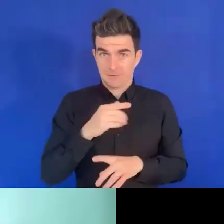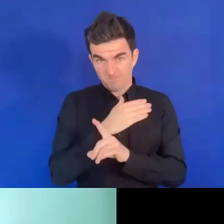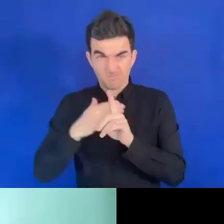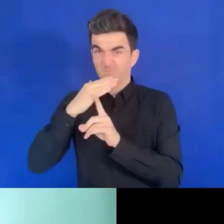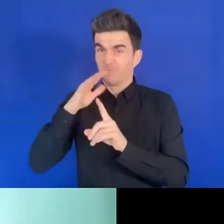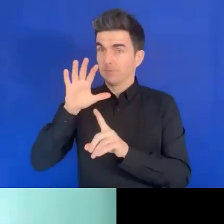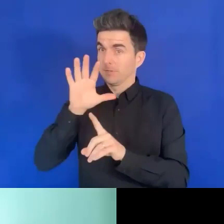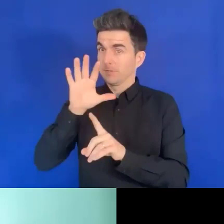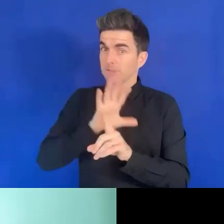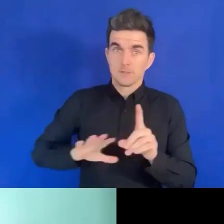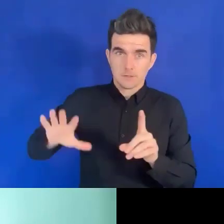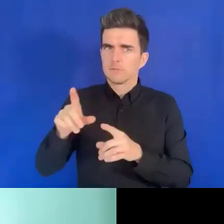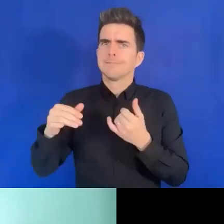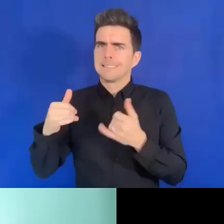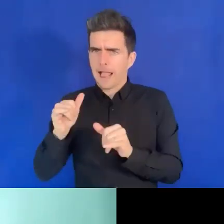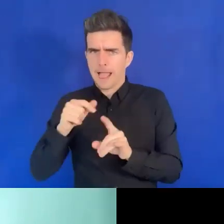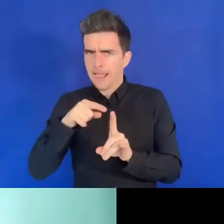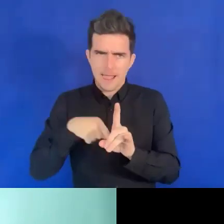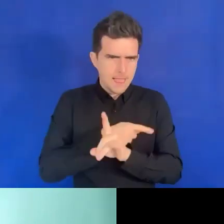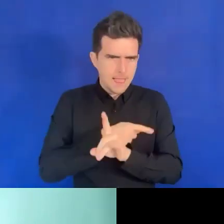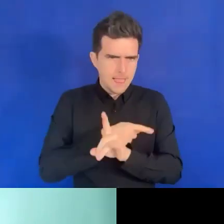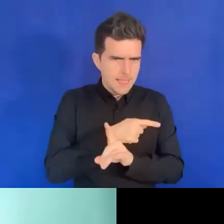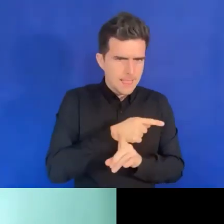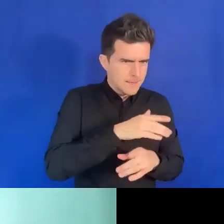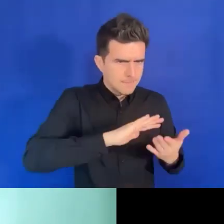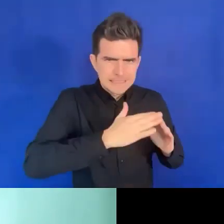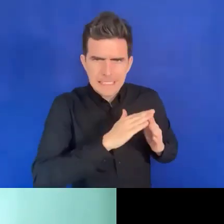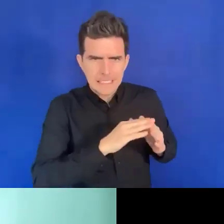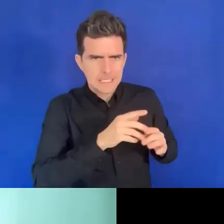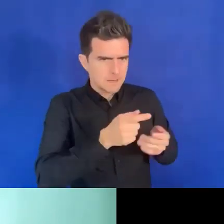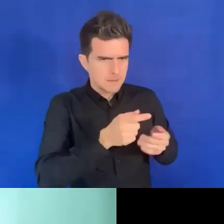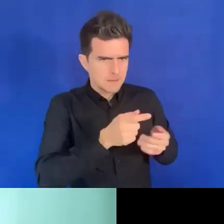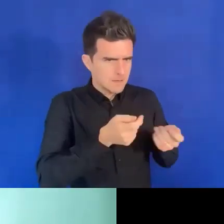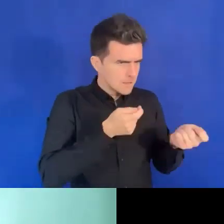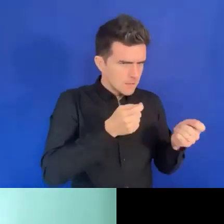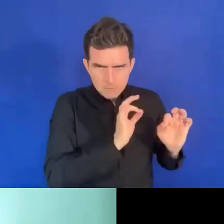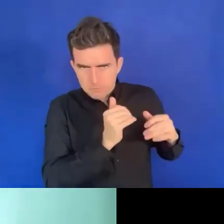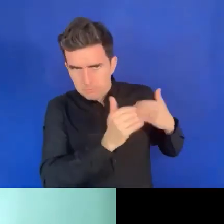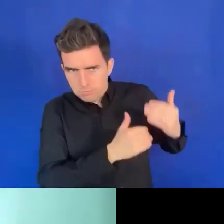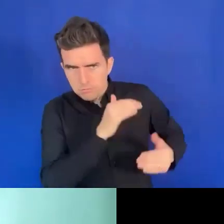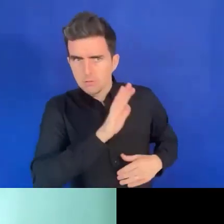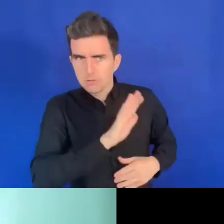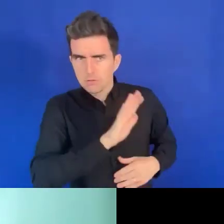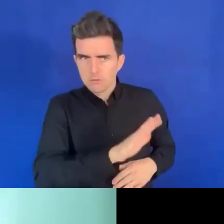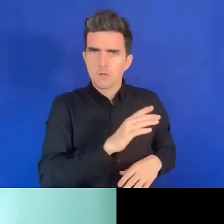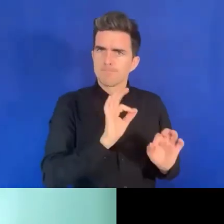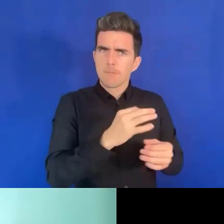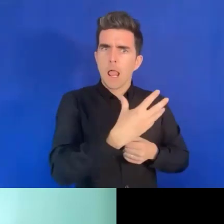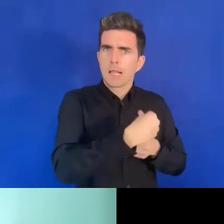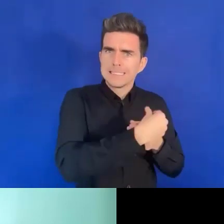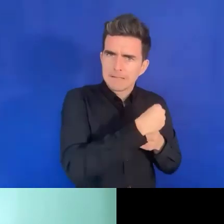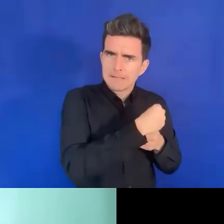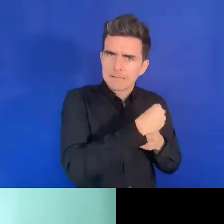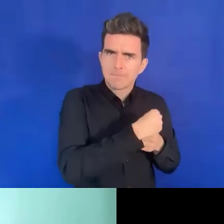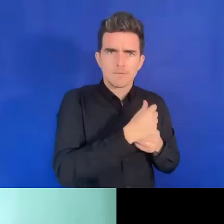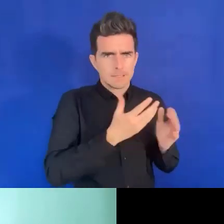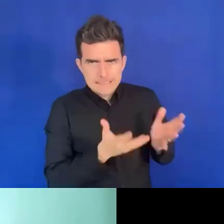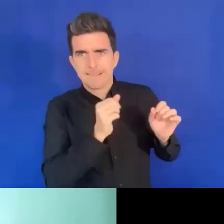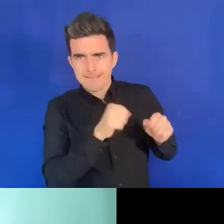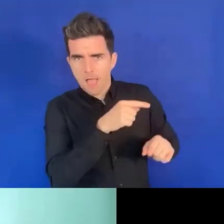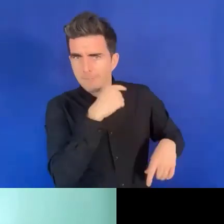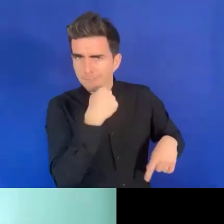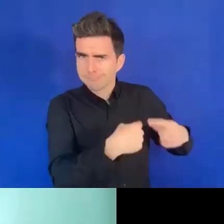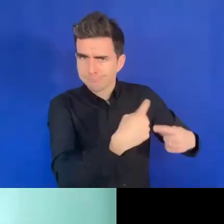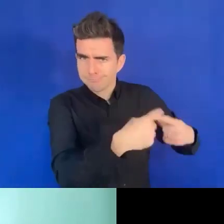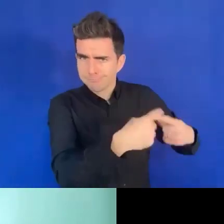humain du Pakistan pour améliorer la résilience de leur vie. elle qui a dirigé, qui a aidé Bukia à